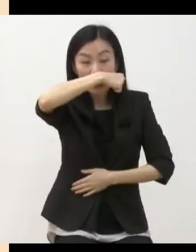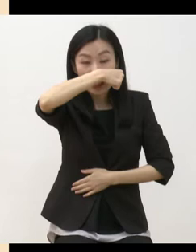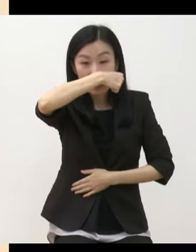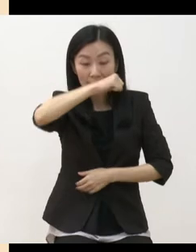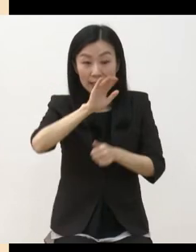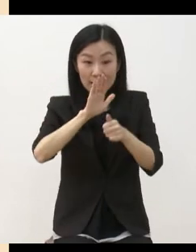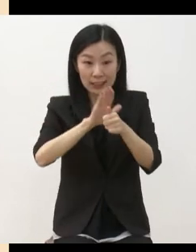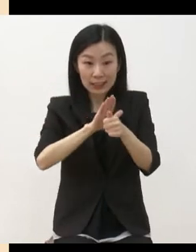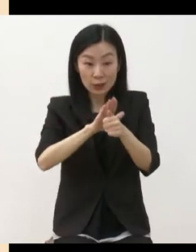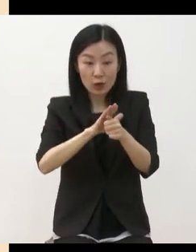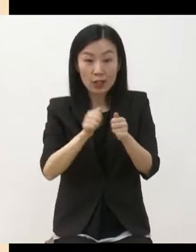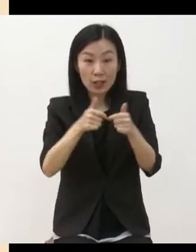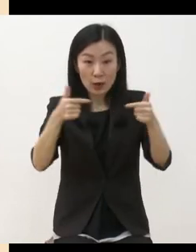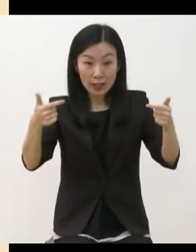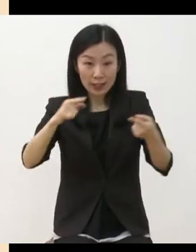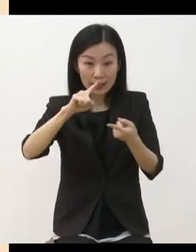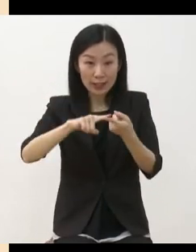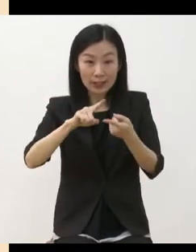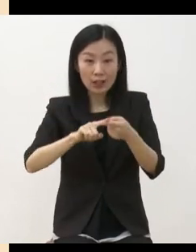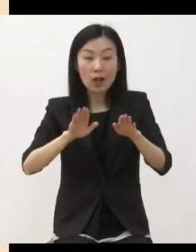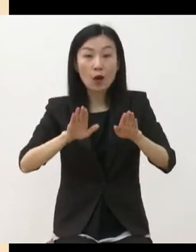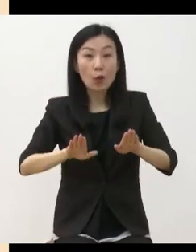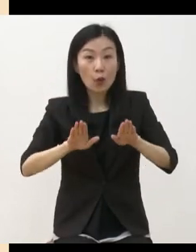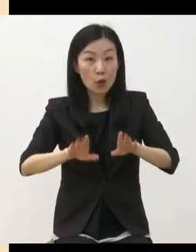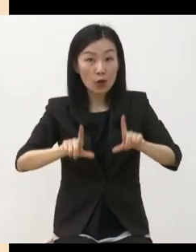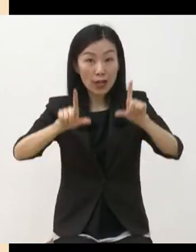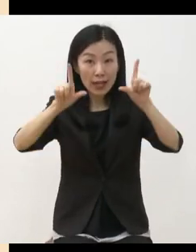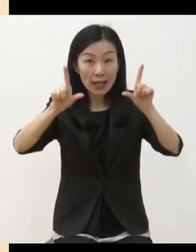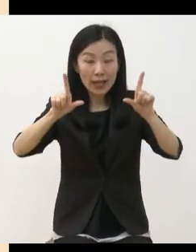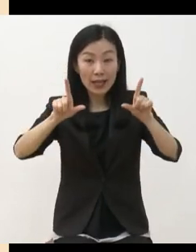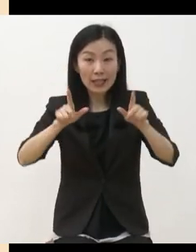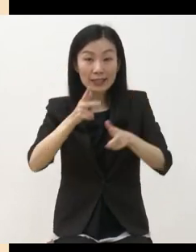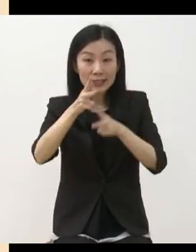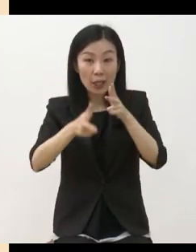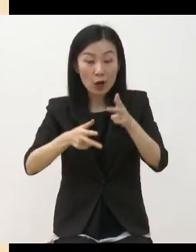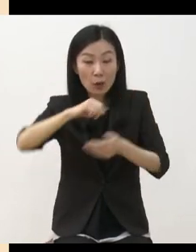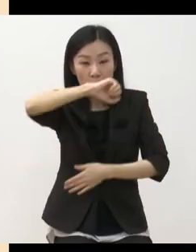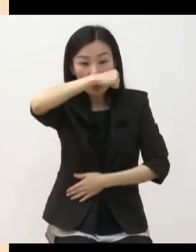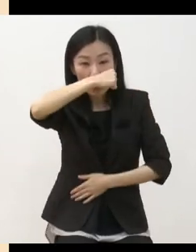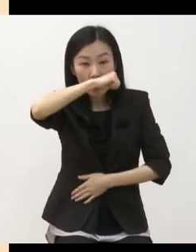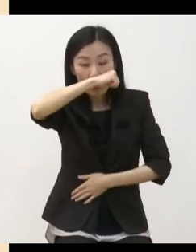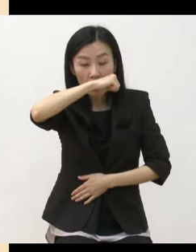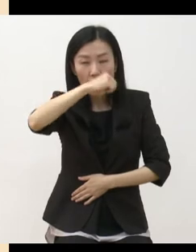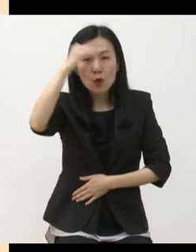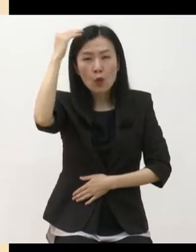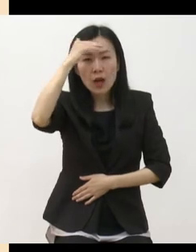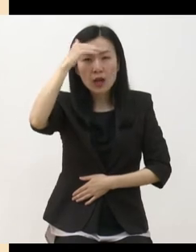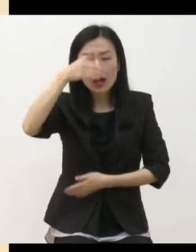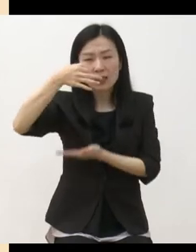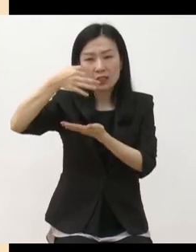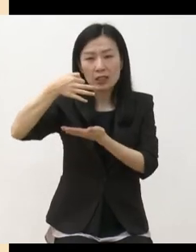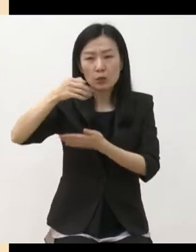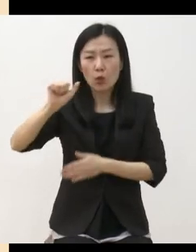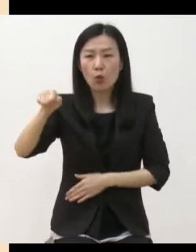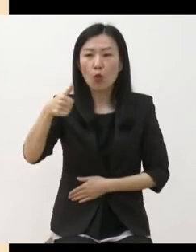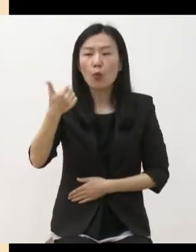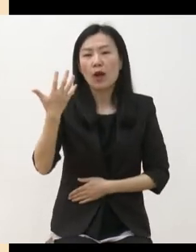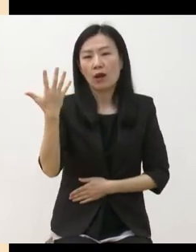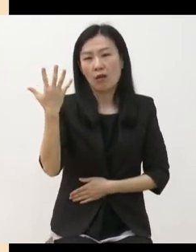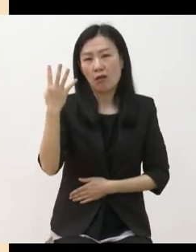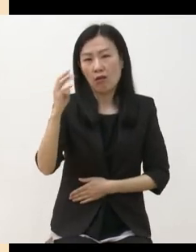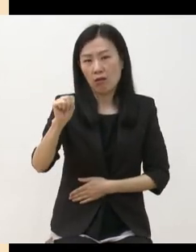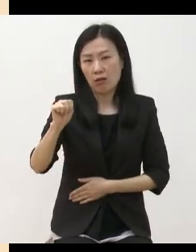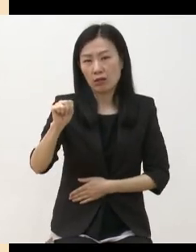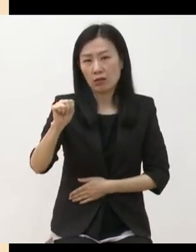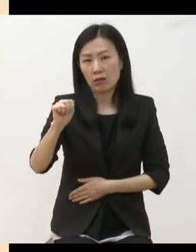올해 사업 예산은 관광기금 500억이 전입이 안 되는